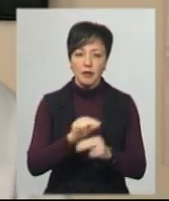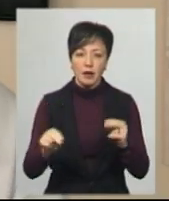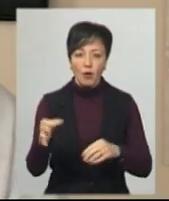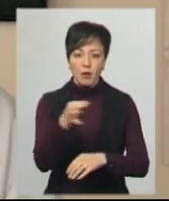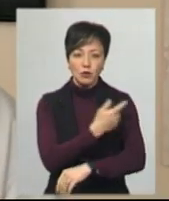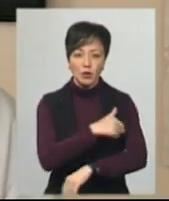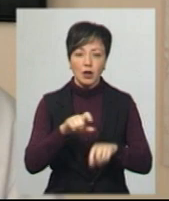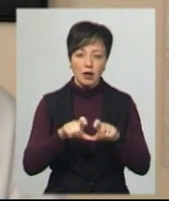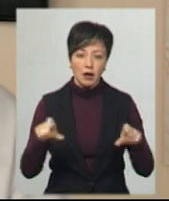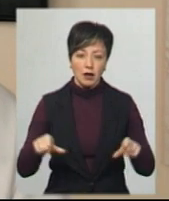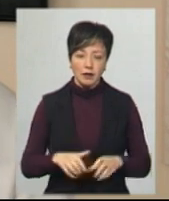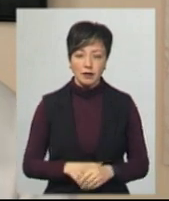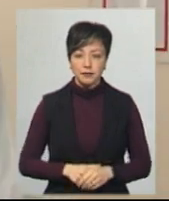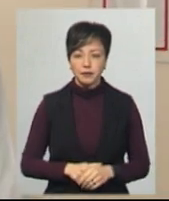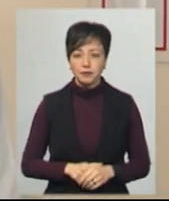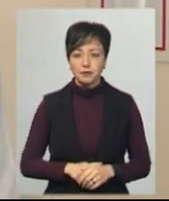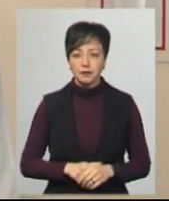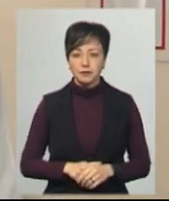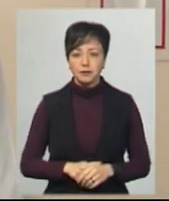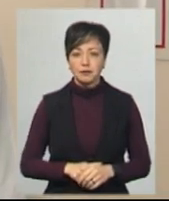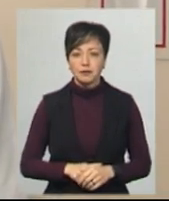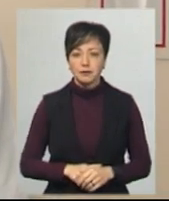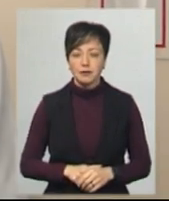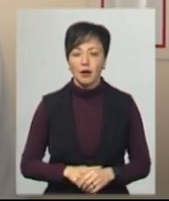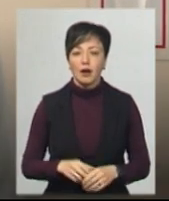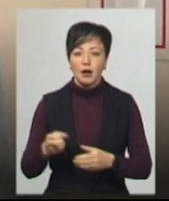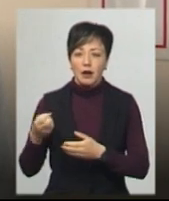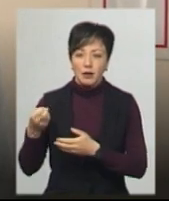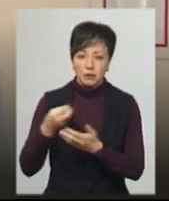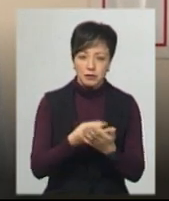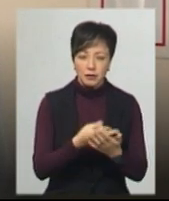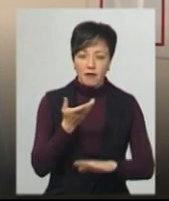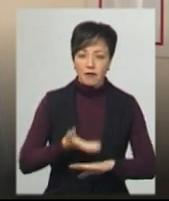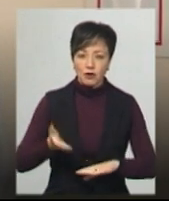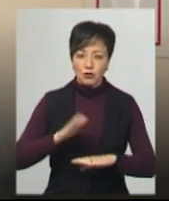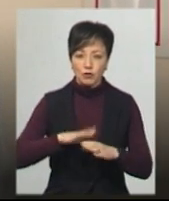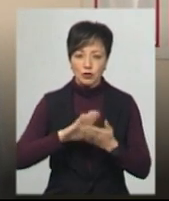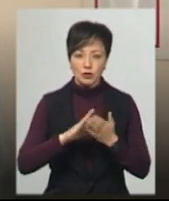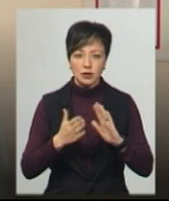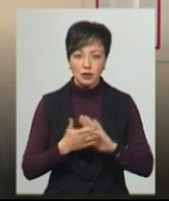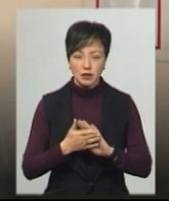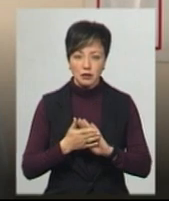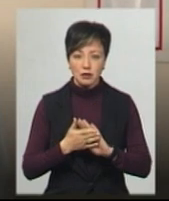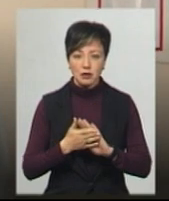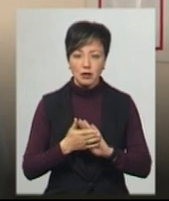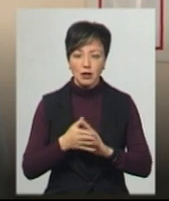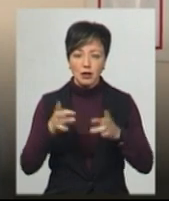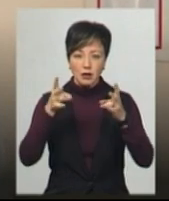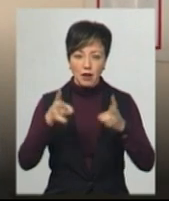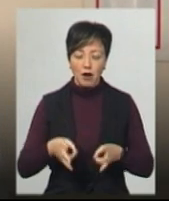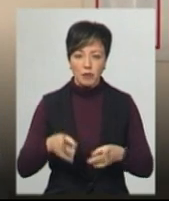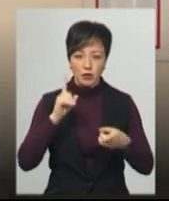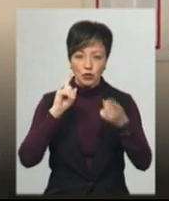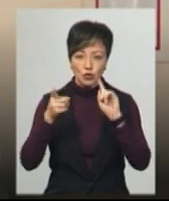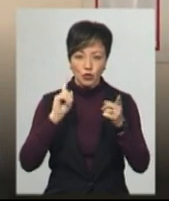каже старший ординатор цього відділення Костянтин Криньов. Поступив в важкому стані з клінікою травматичного